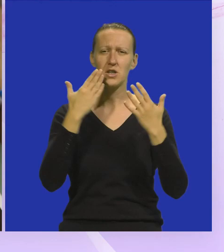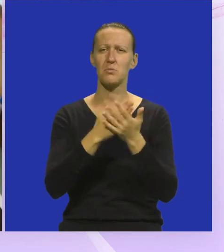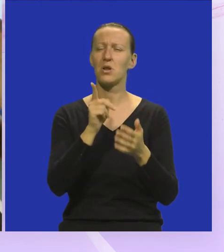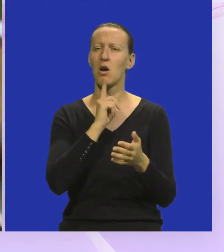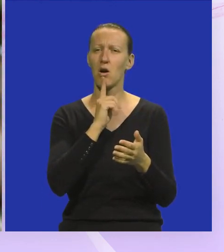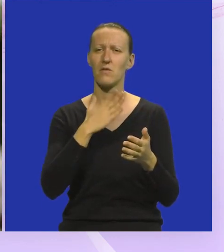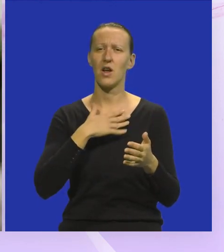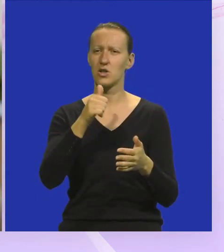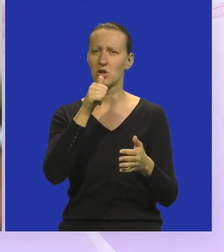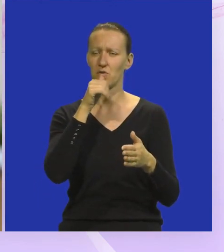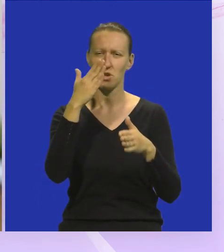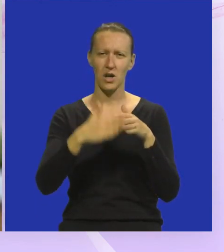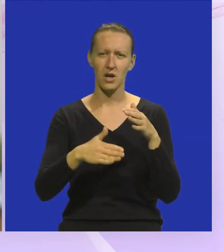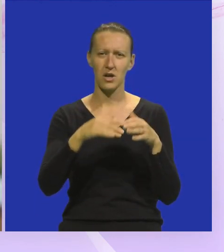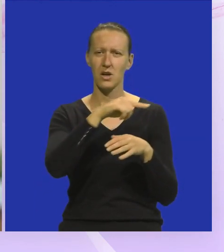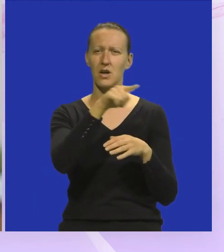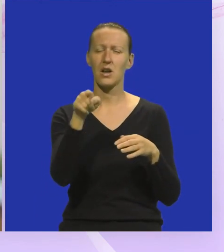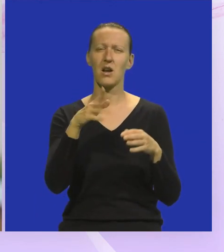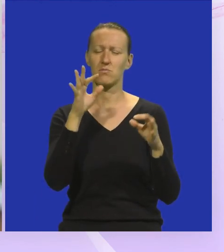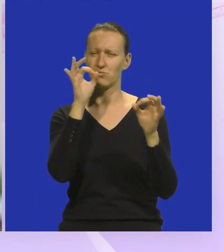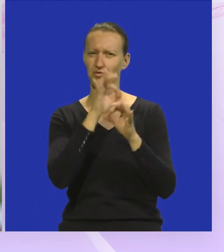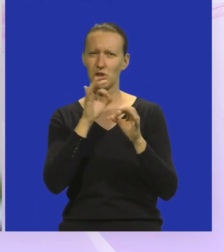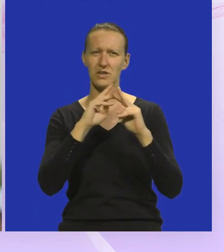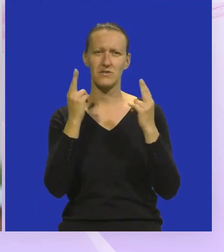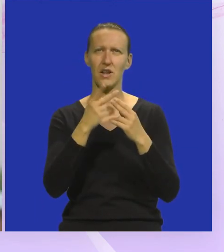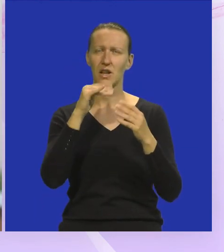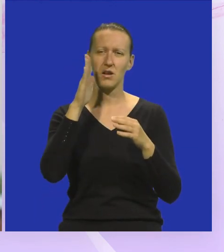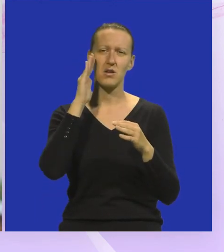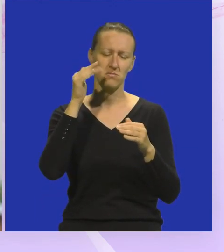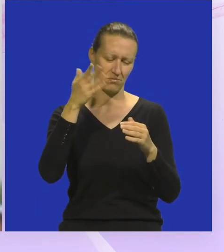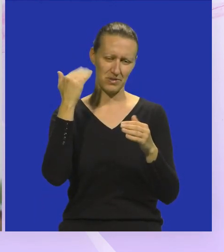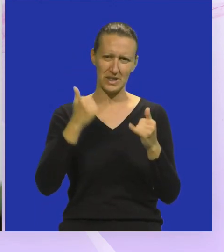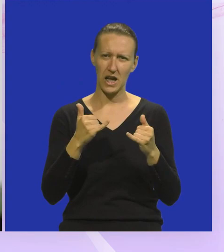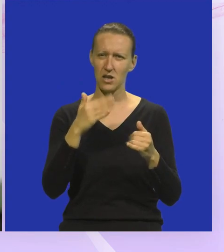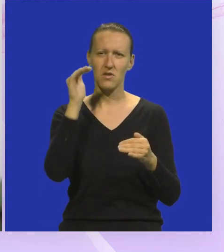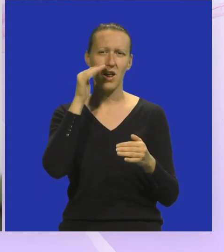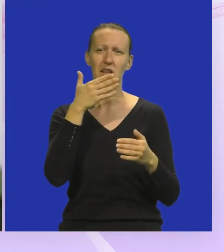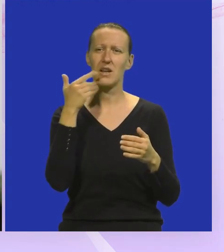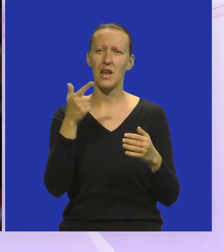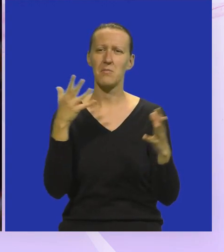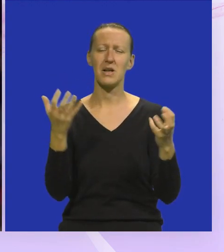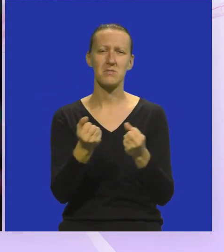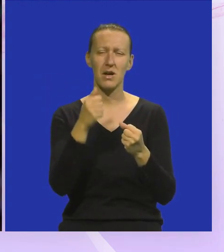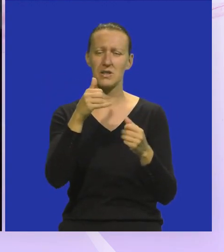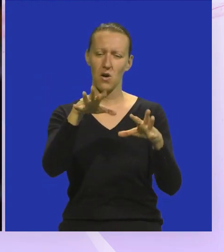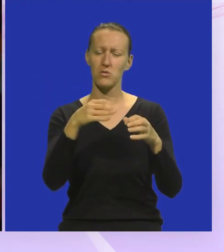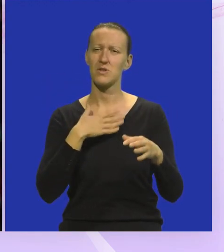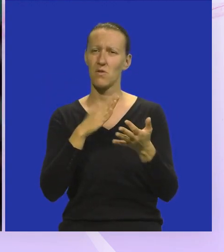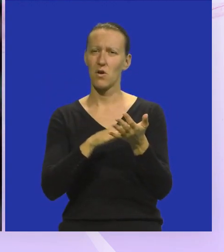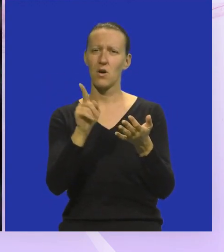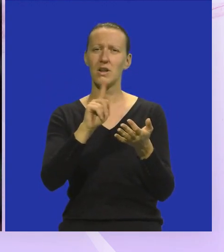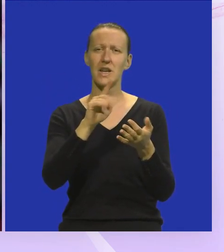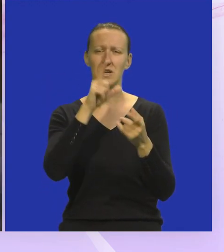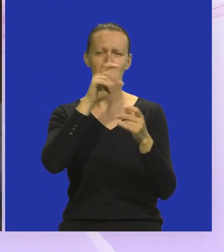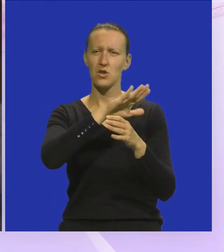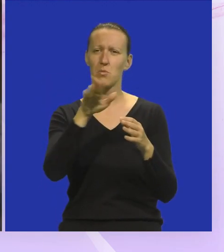zaprovana, naše vode kraj Bogla nam je sudbina jer prošlost nam je raj Sada što su ruke vlada nema, nikom sad razpada um Stvar u svoje ruke nije